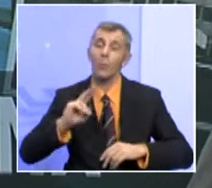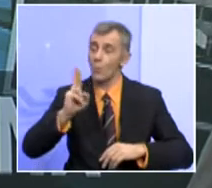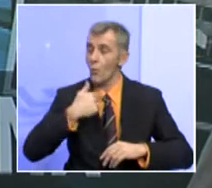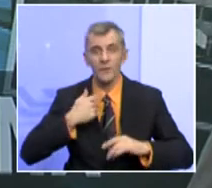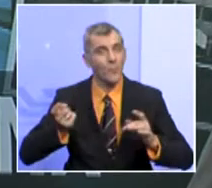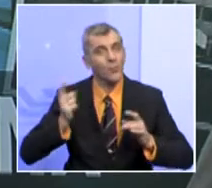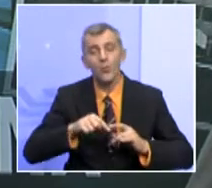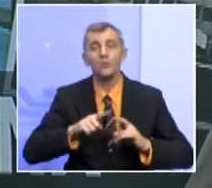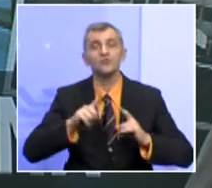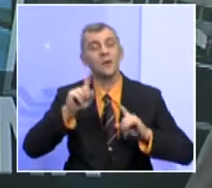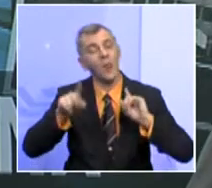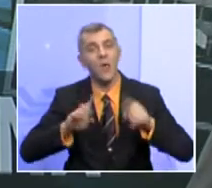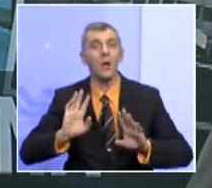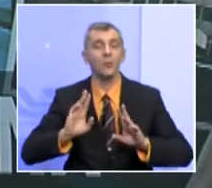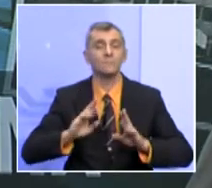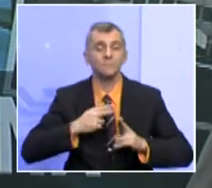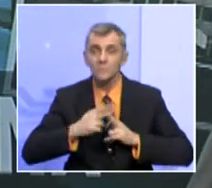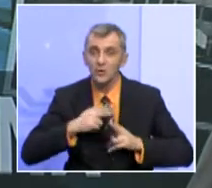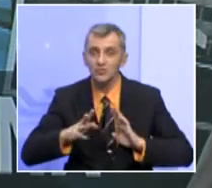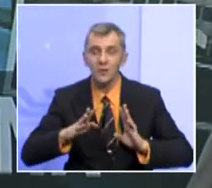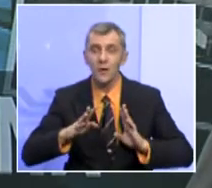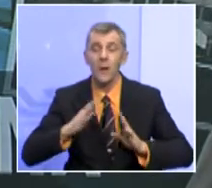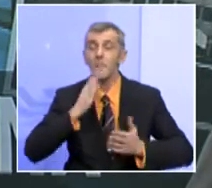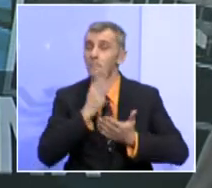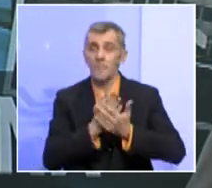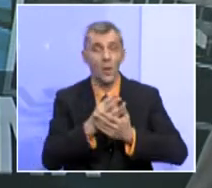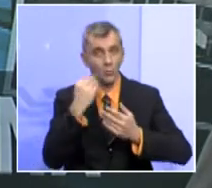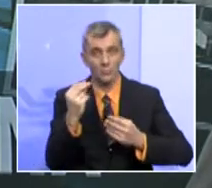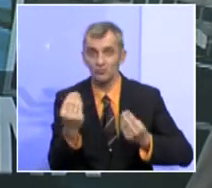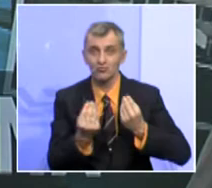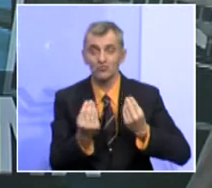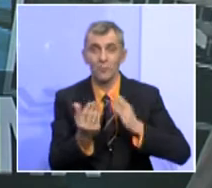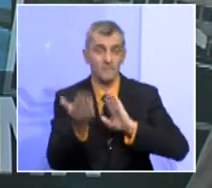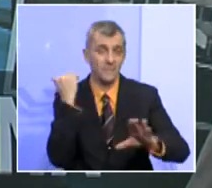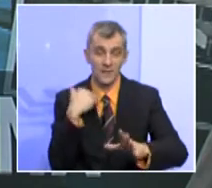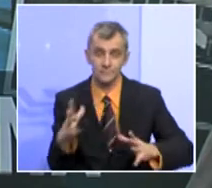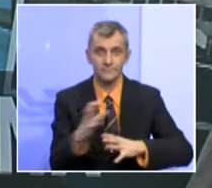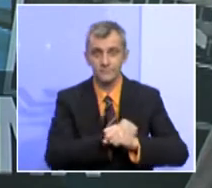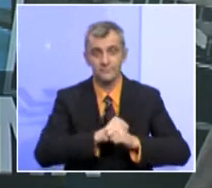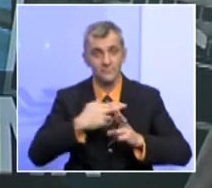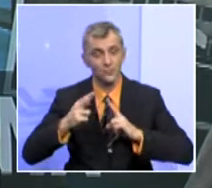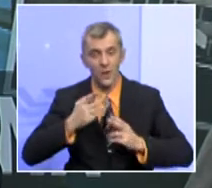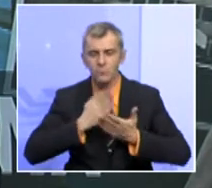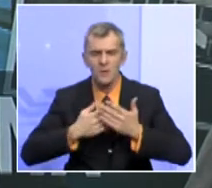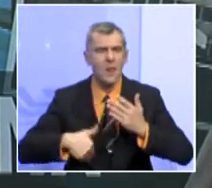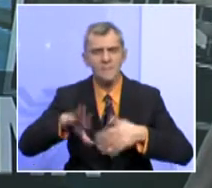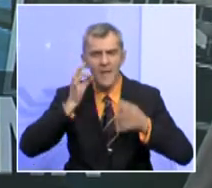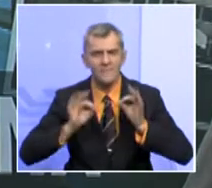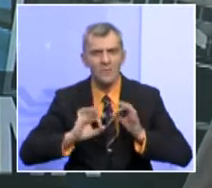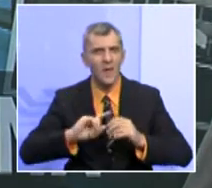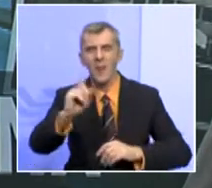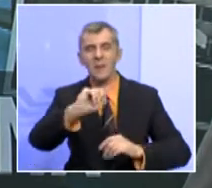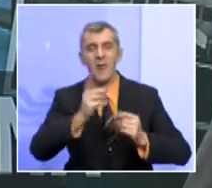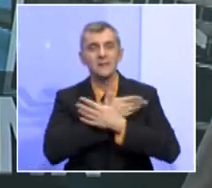Čemo doći do određenog rješenja. Bilo bi dobro da do tog rješenja dođemo što prije i da ono bude najkvalitetnije rješenje, ne za političke stranke,